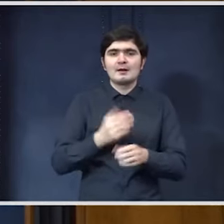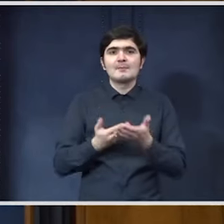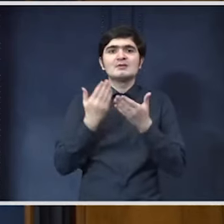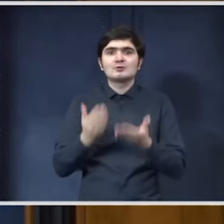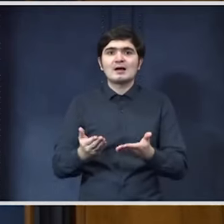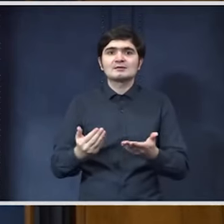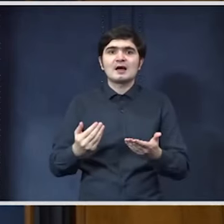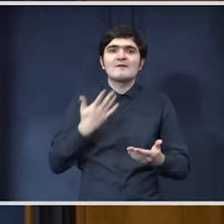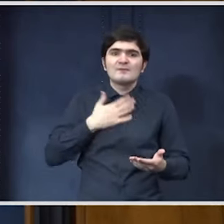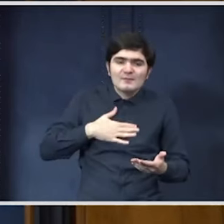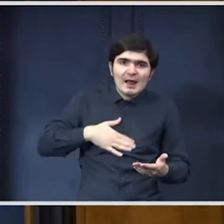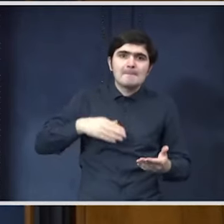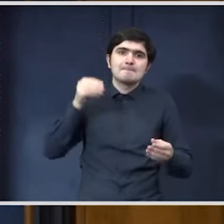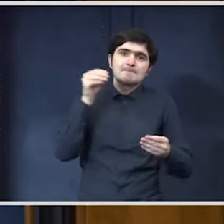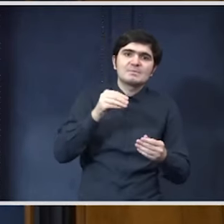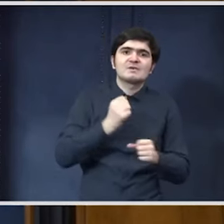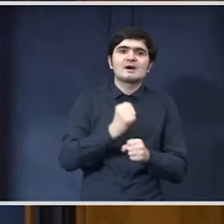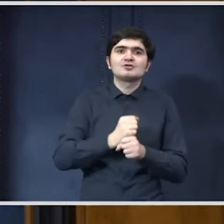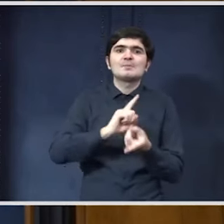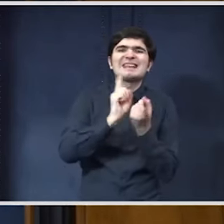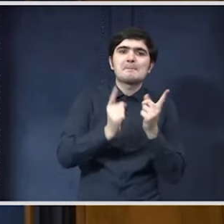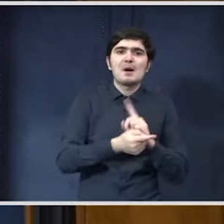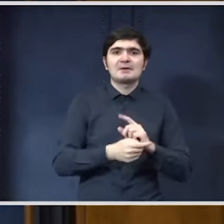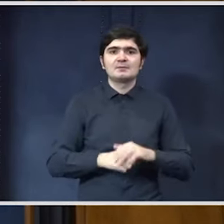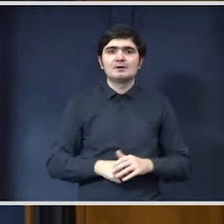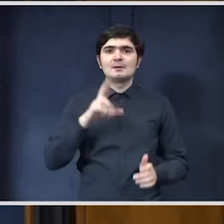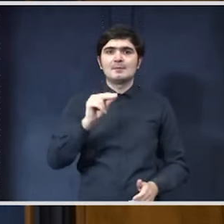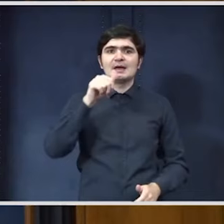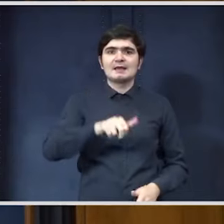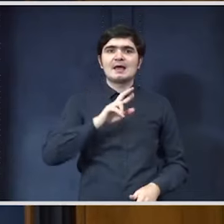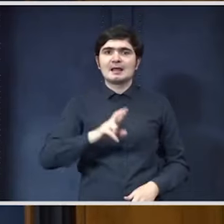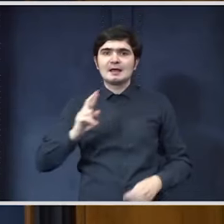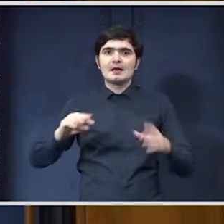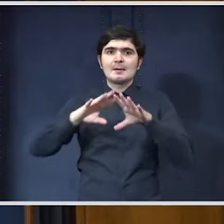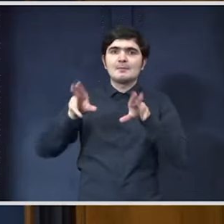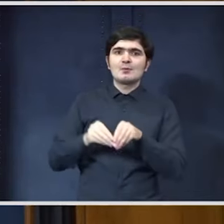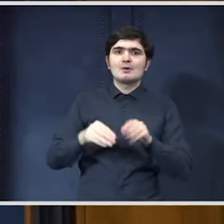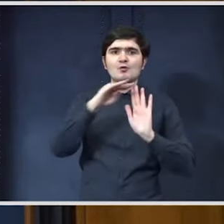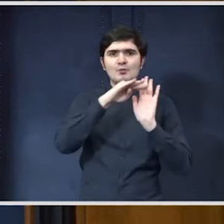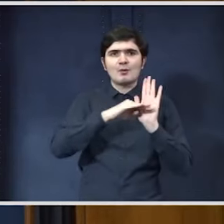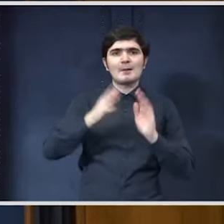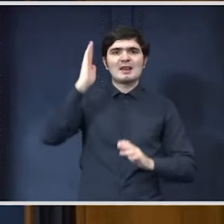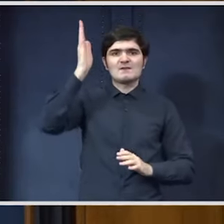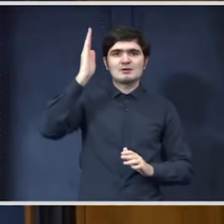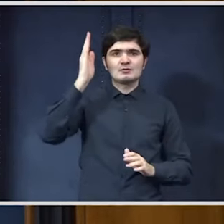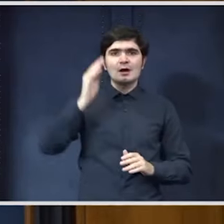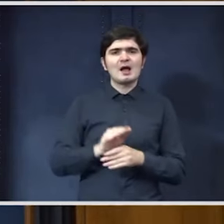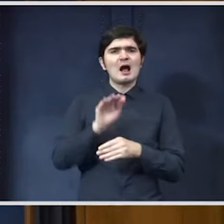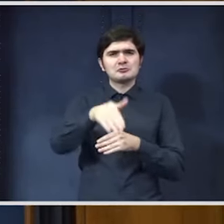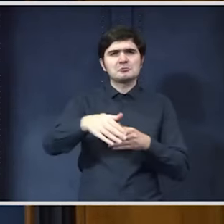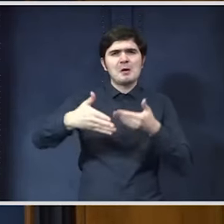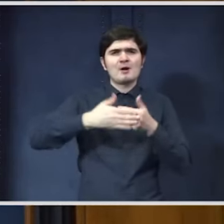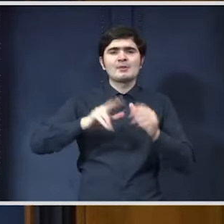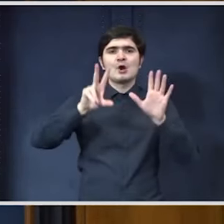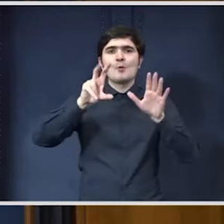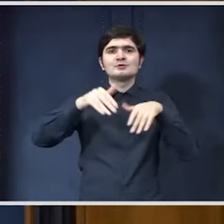această insistență pe reformă și pe schimbări. PNRR împreună cu programele operaționale viitoare ajung spre 80 de